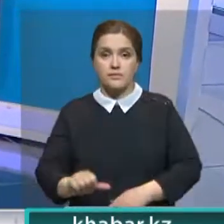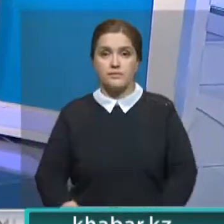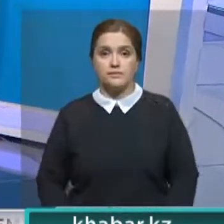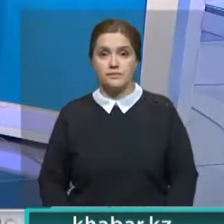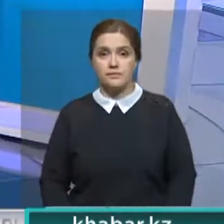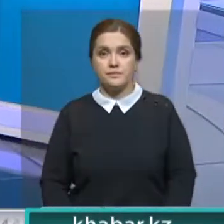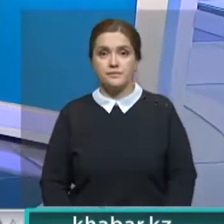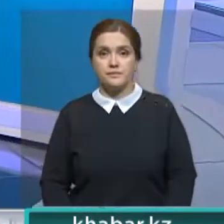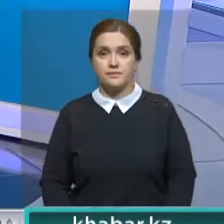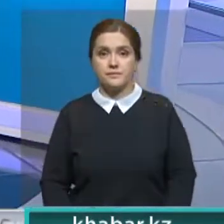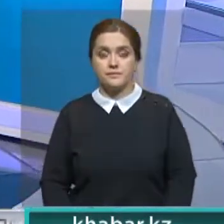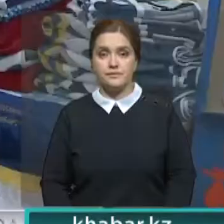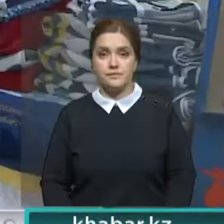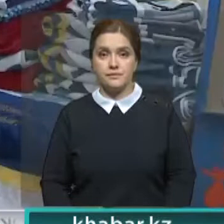зарубежья.